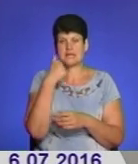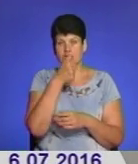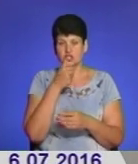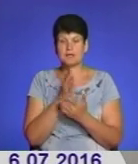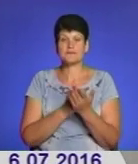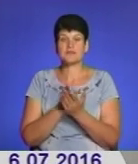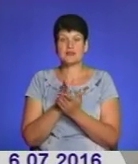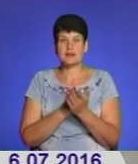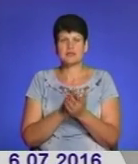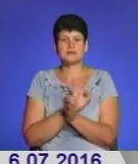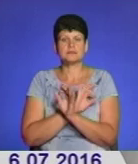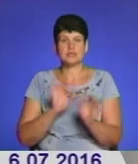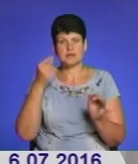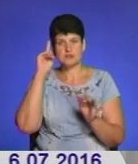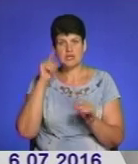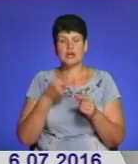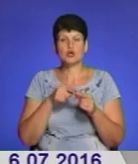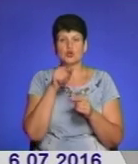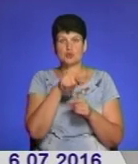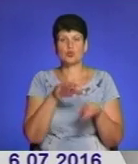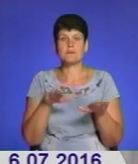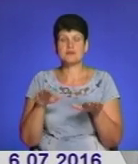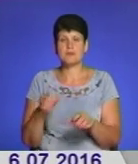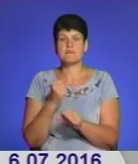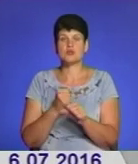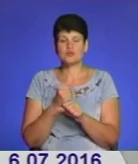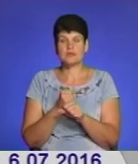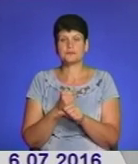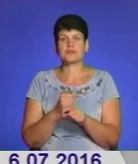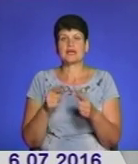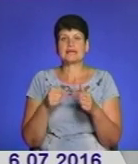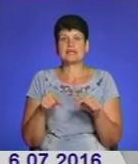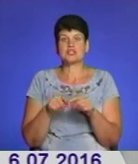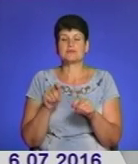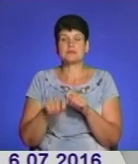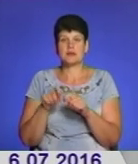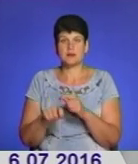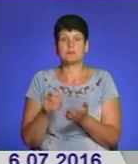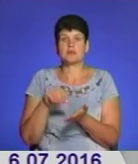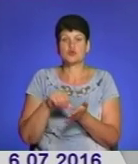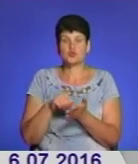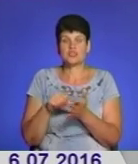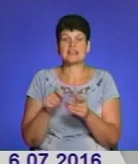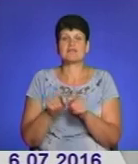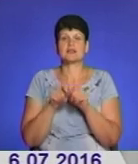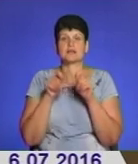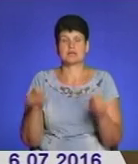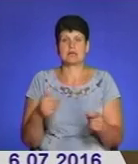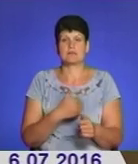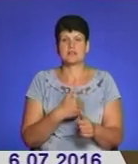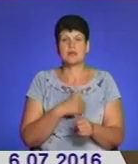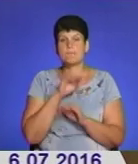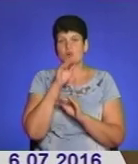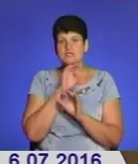стажем, котрий добре знає цю місцевість, адже працював дільничним інспектором, присутні на урочистому відкритті, бажали професійно